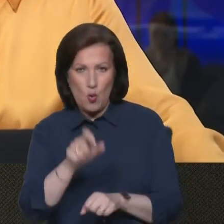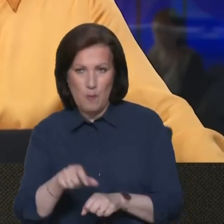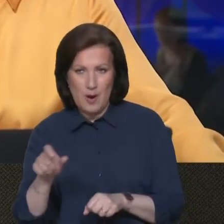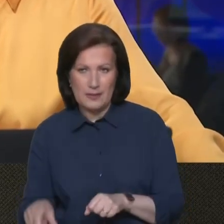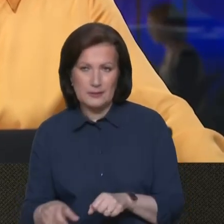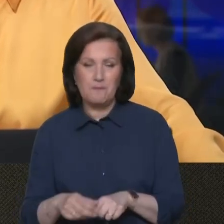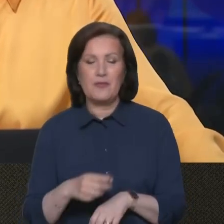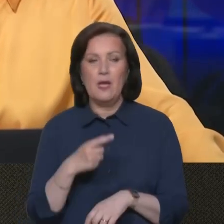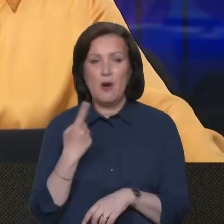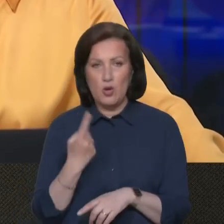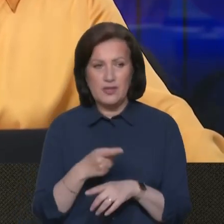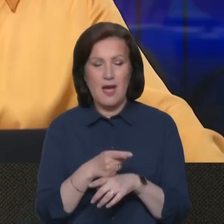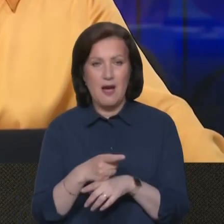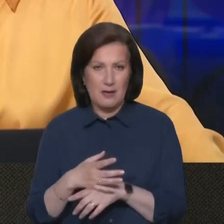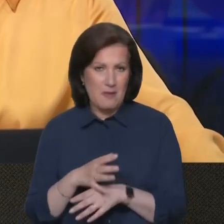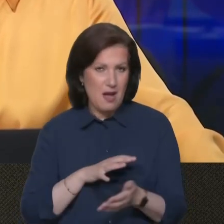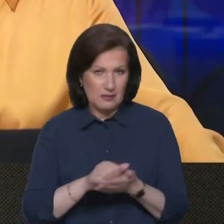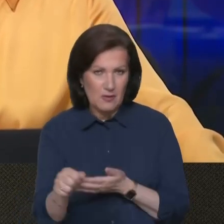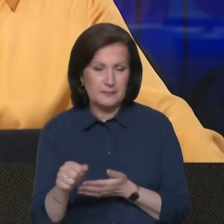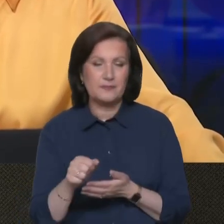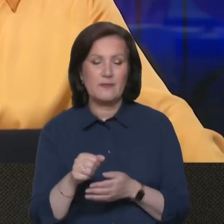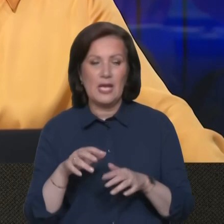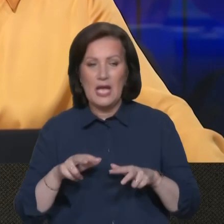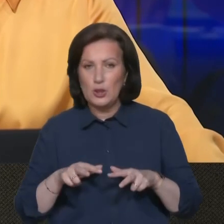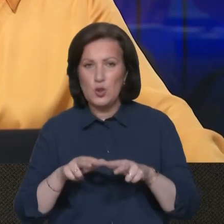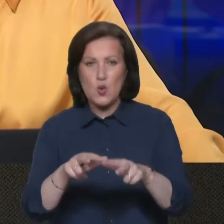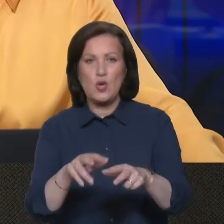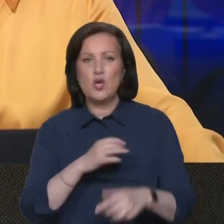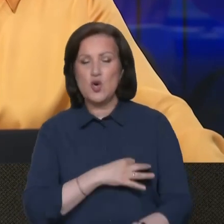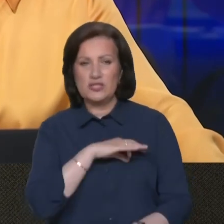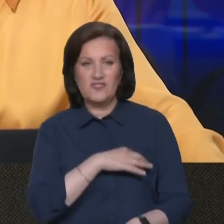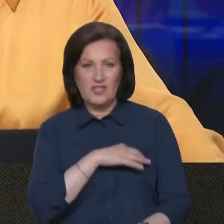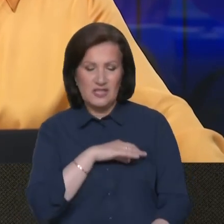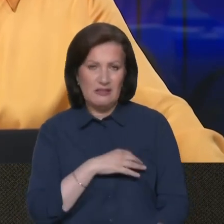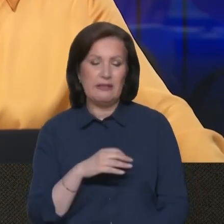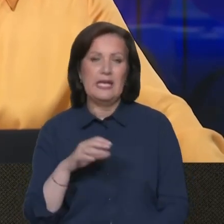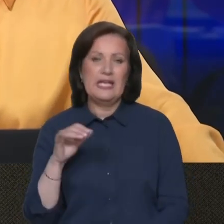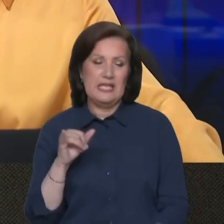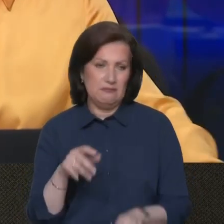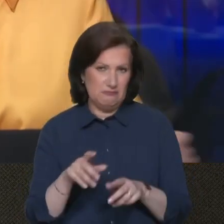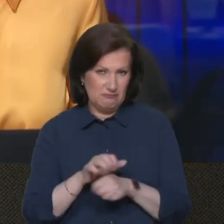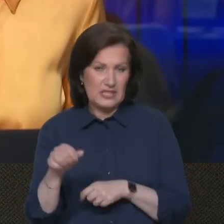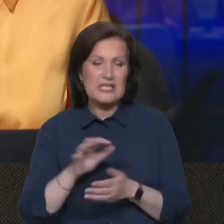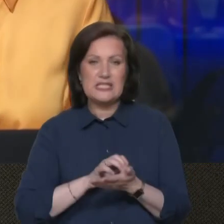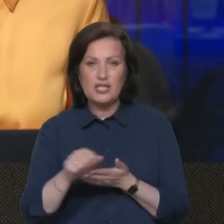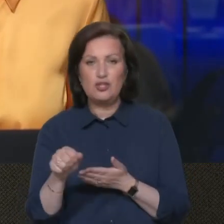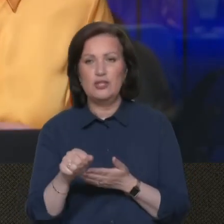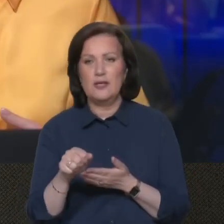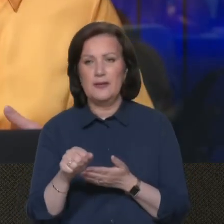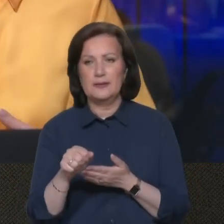мінус крупна каліберна гармата, дрон-безпілотник-розвідник «Орлан» і також знищена